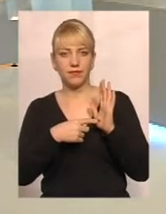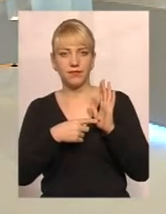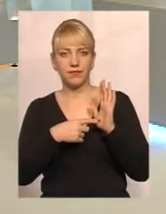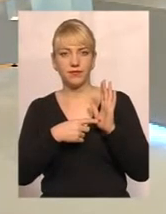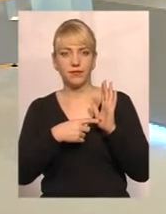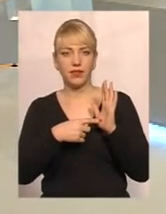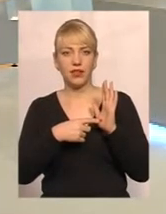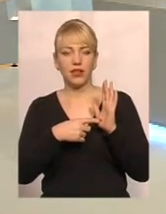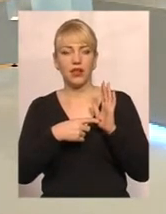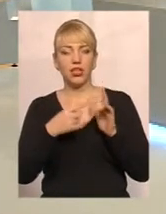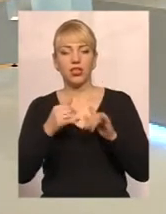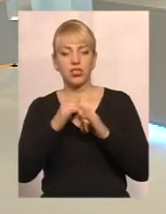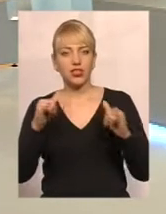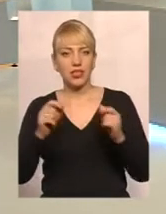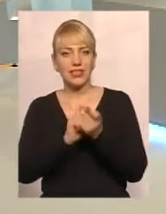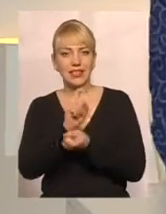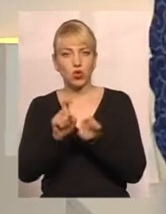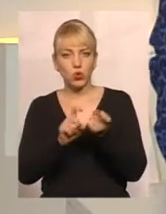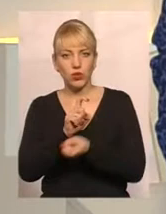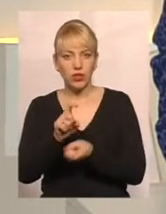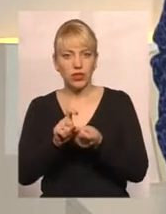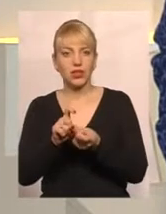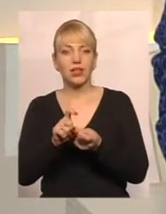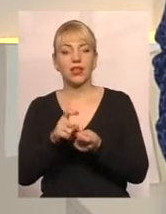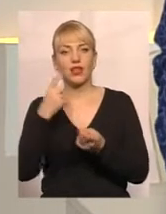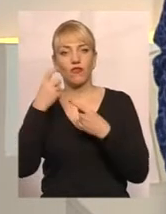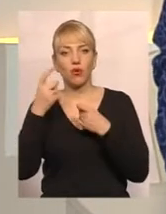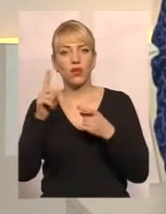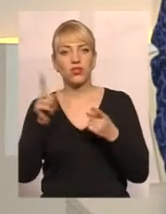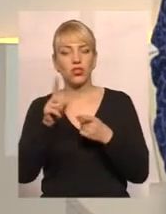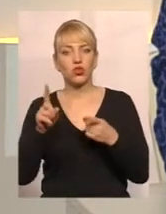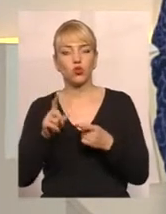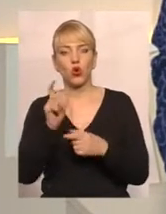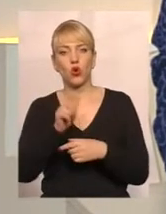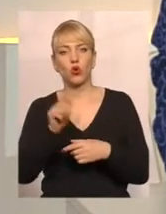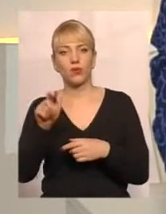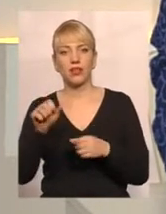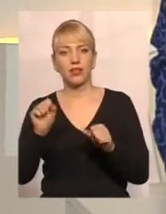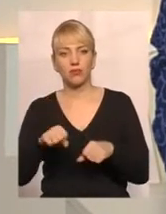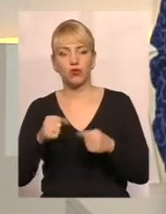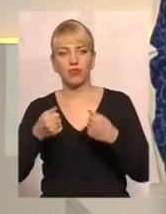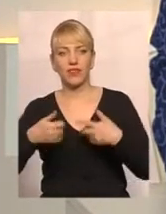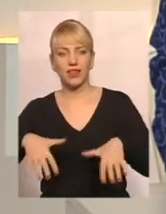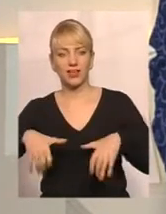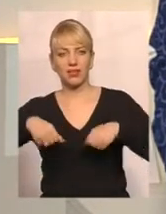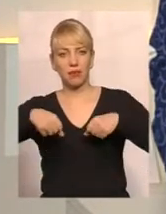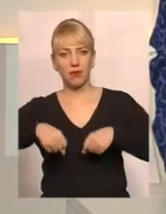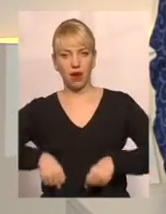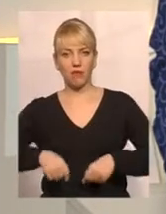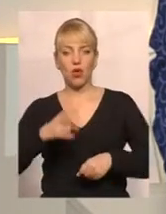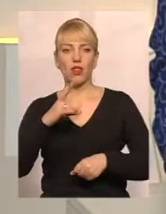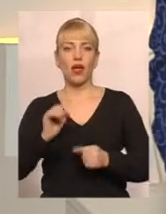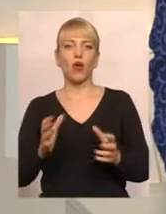Ширяться чутки, чи то інформація, що громадяни можуть втратити право на